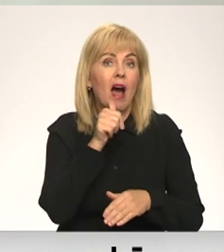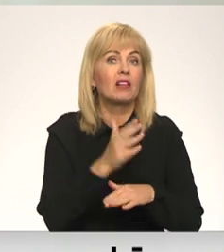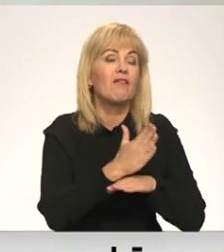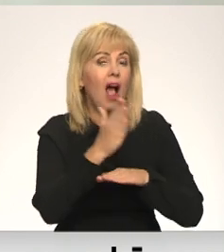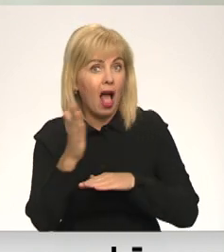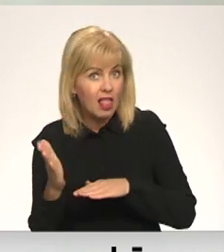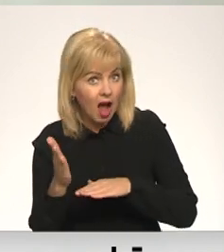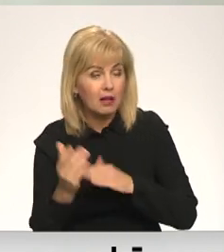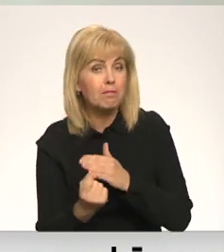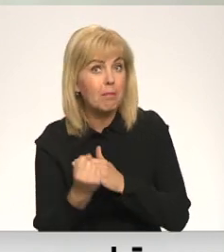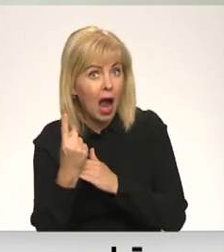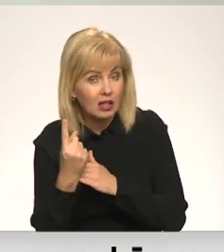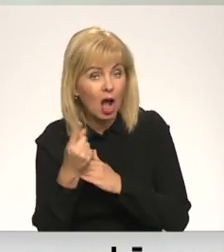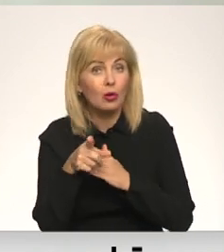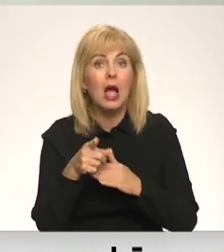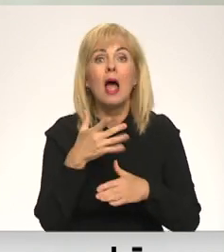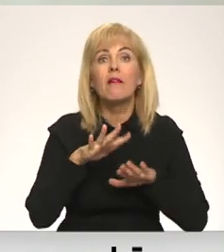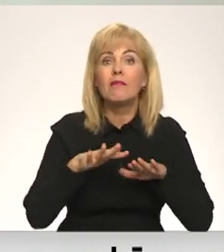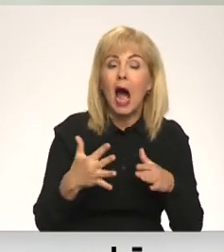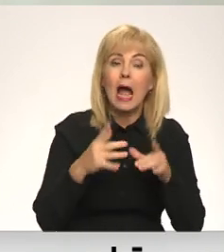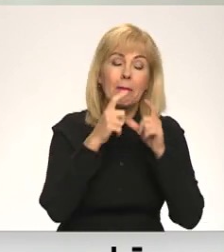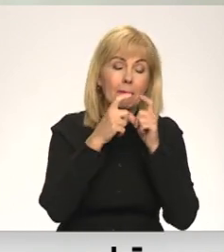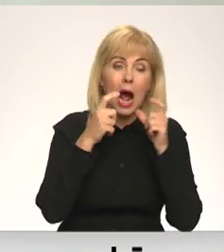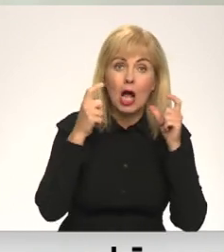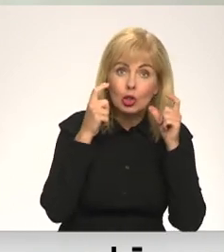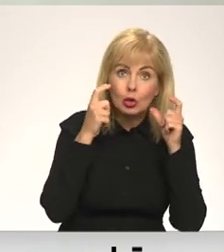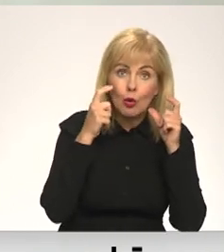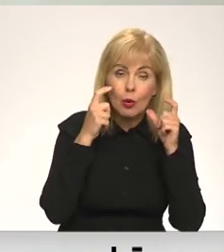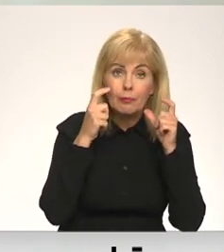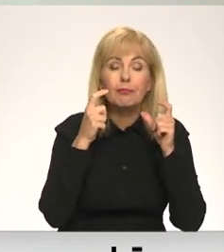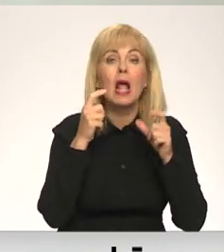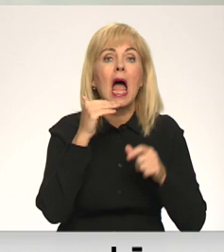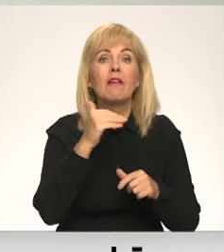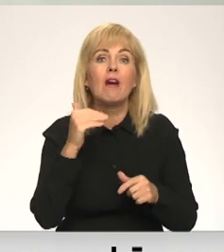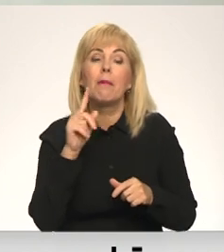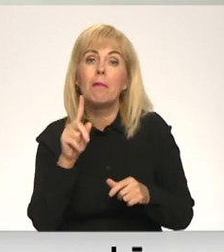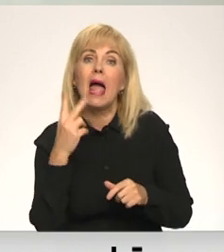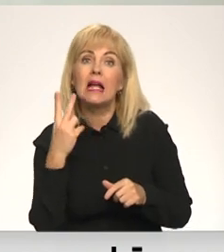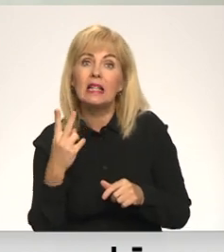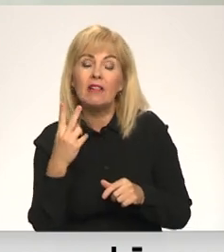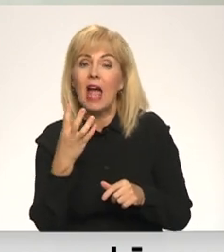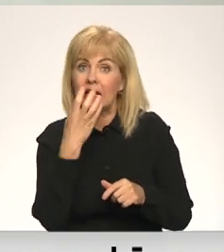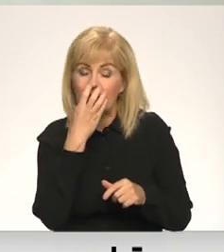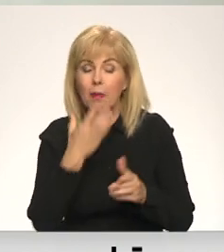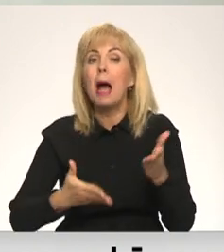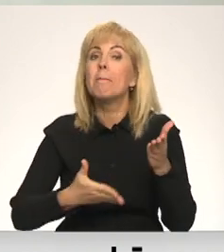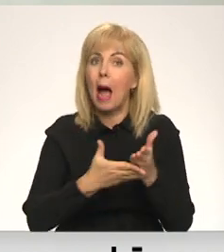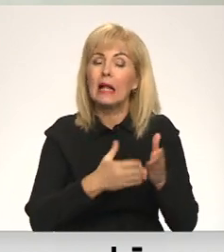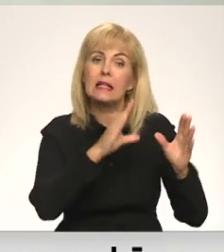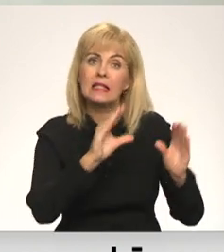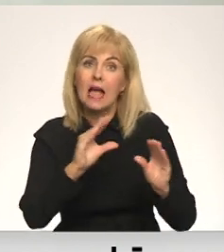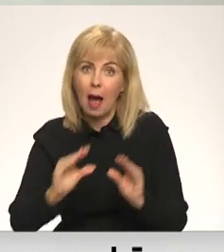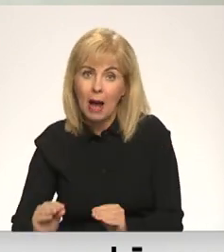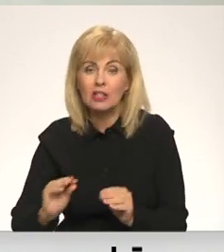stingro masku vai šo FFP2 respiratoru lietošanā palīdz samazināt